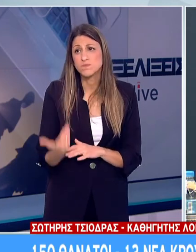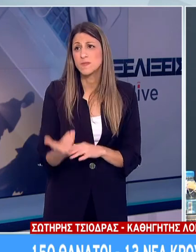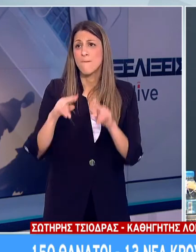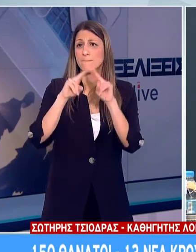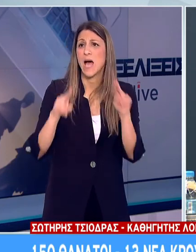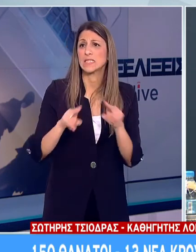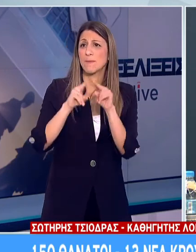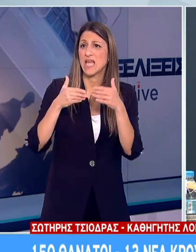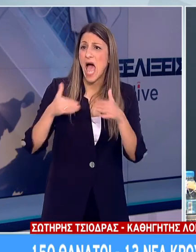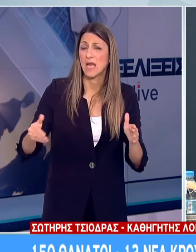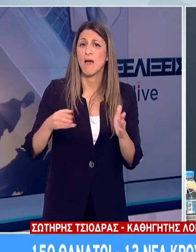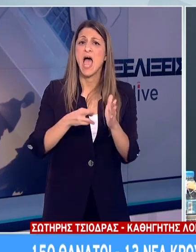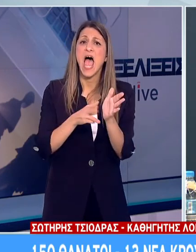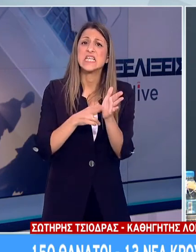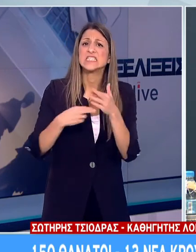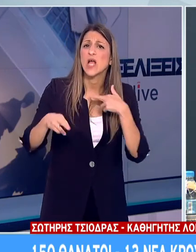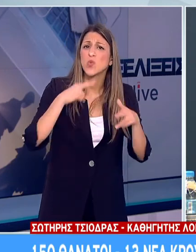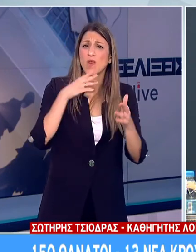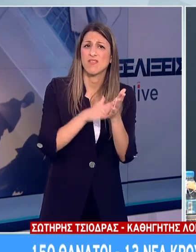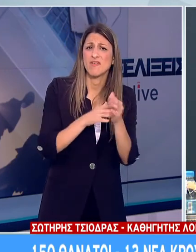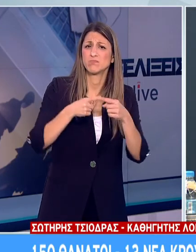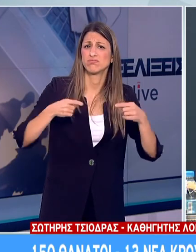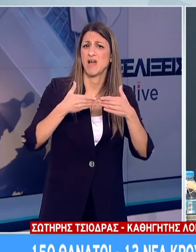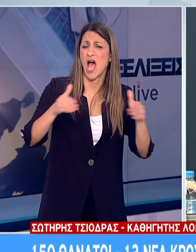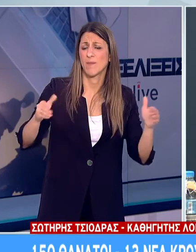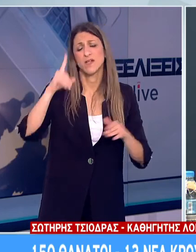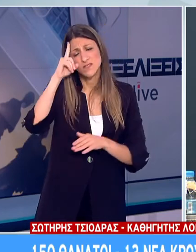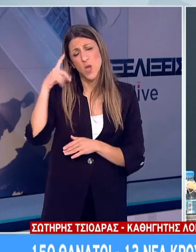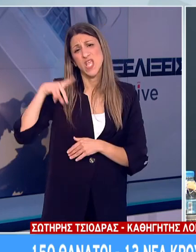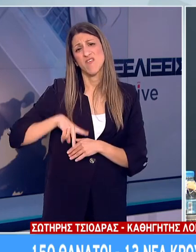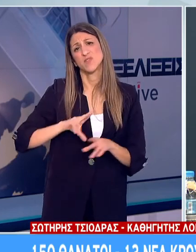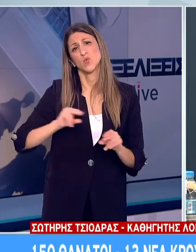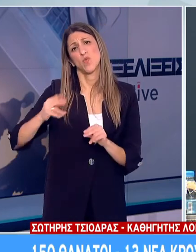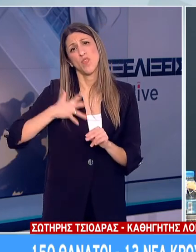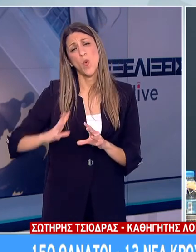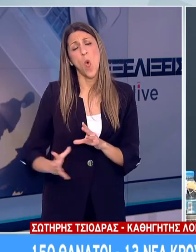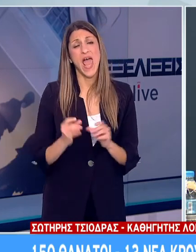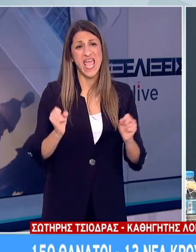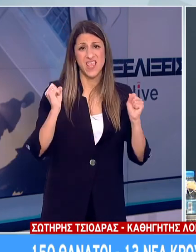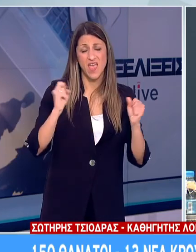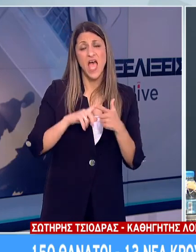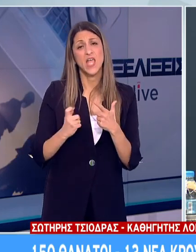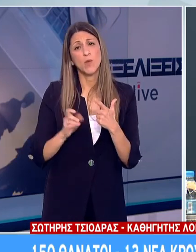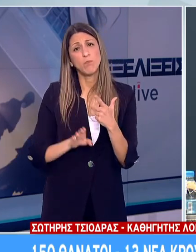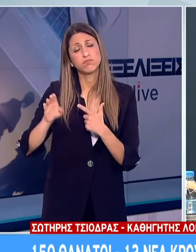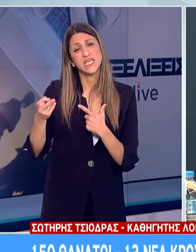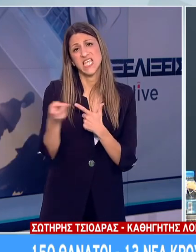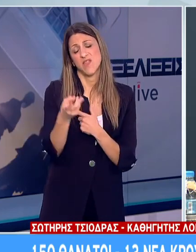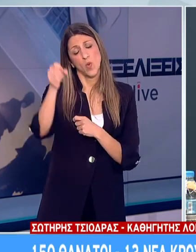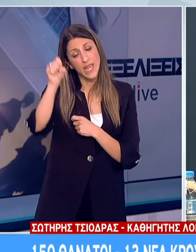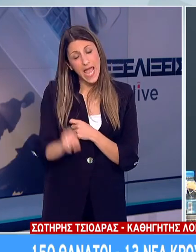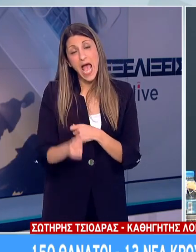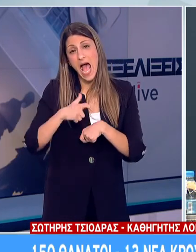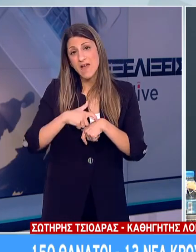από αυτό όπως σας έχω πει και άλλες φορές και θεωρώ ότι και την ηγεσία αυτό την ενδιαφέρει πρώτα απ' όλα θα είμαστε σε